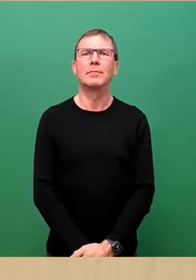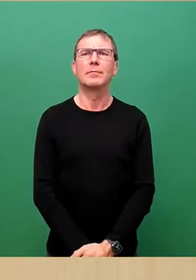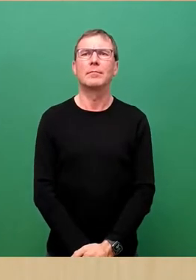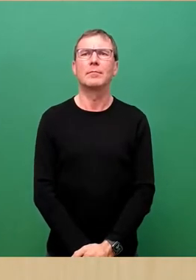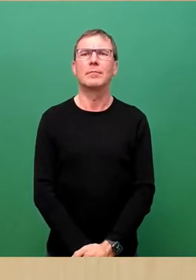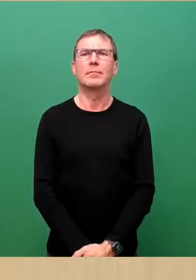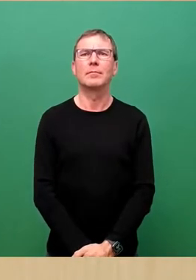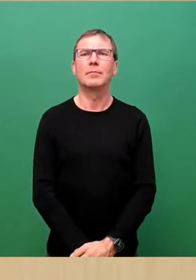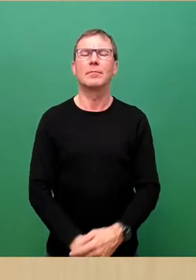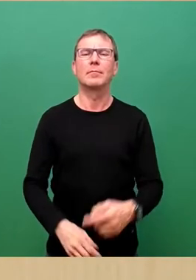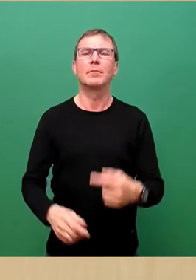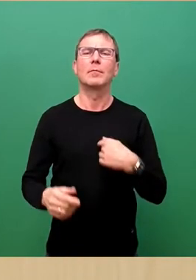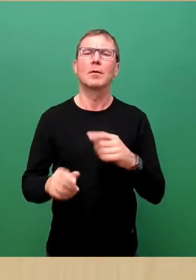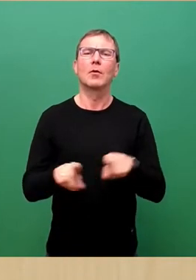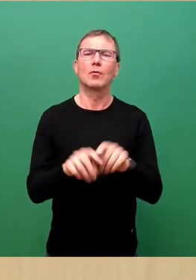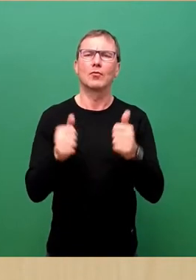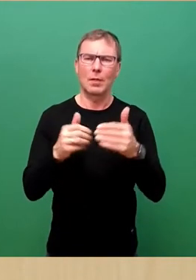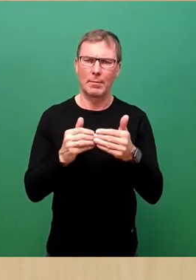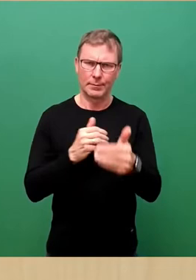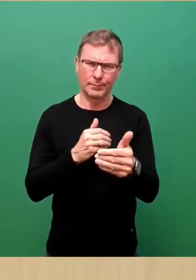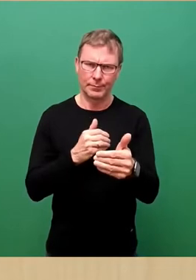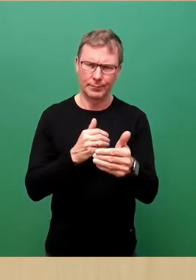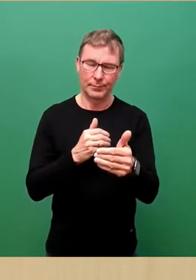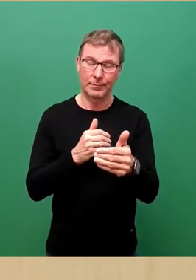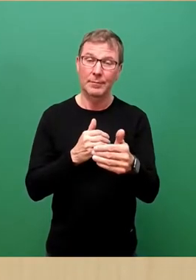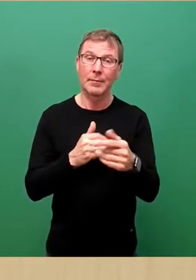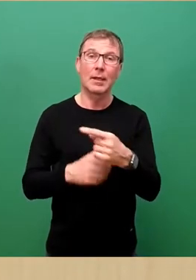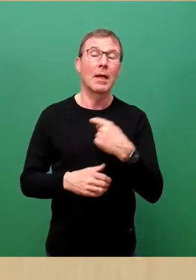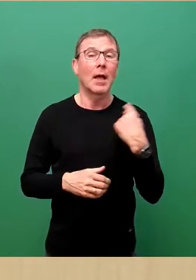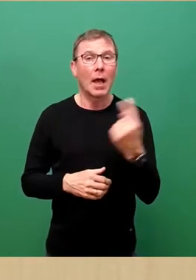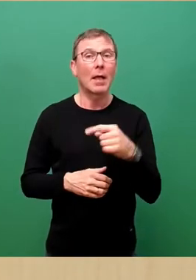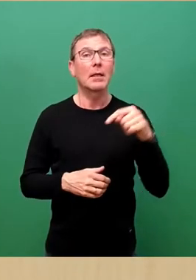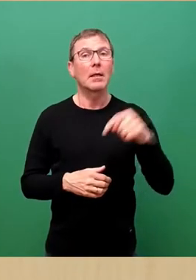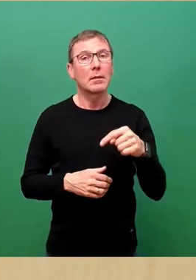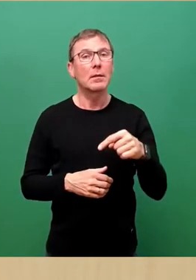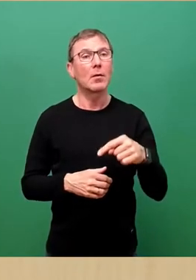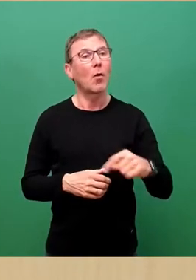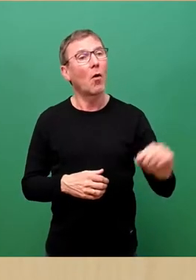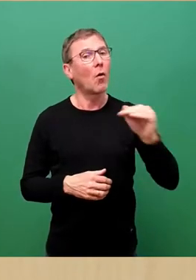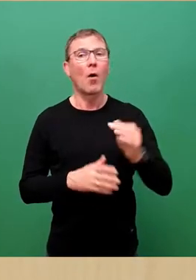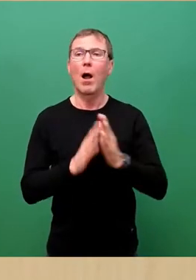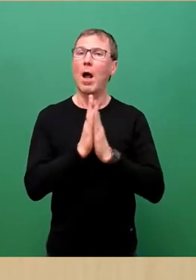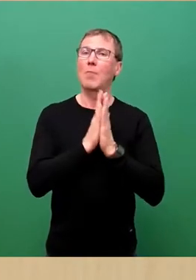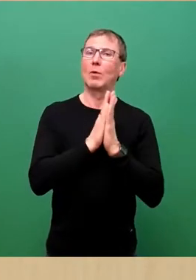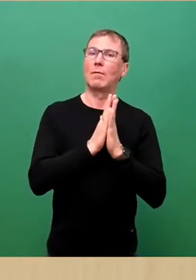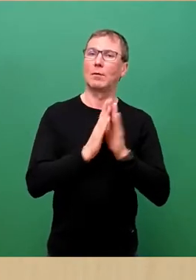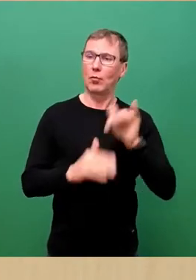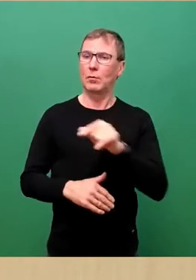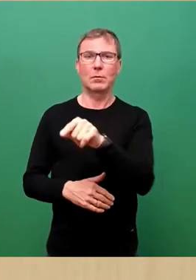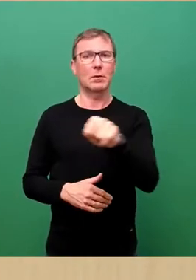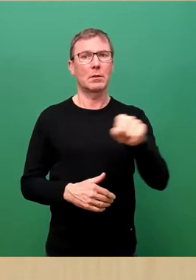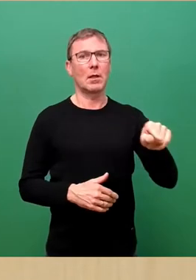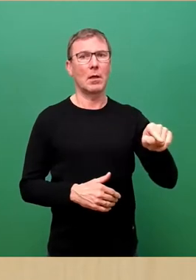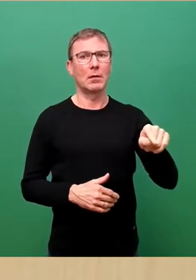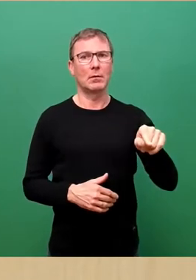zu leben. Sie alle hier sind mit einer hohen Motivation angetreten und sie